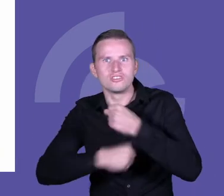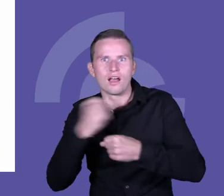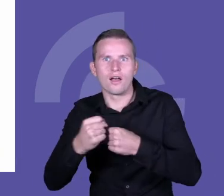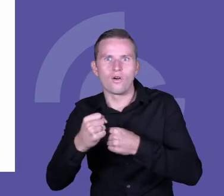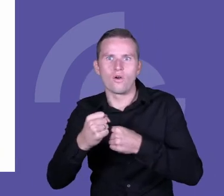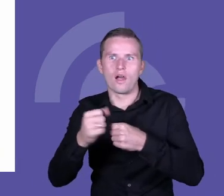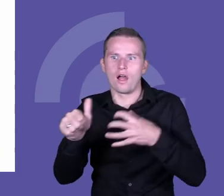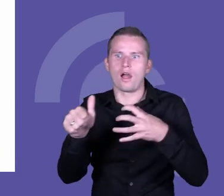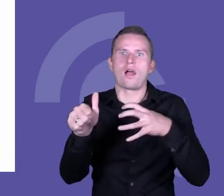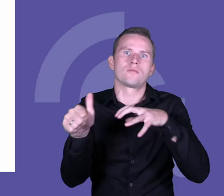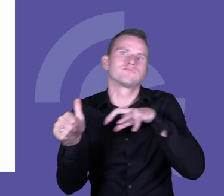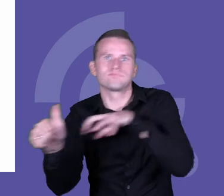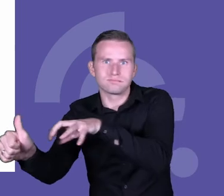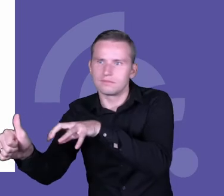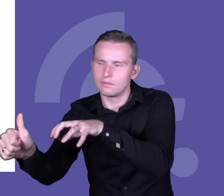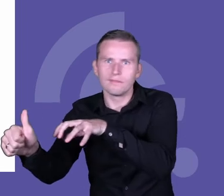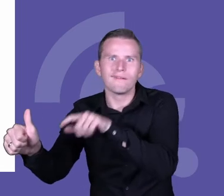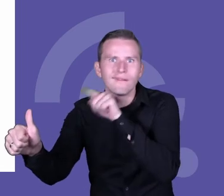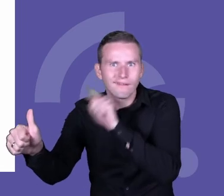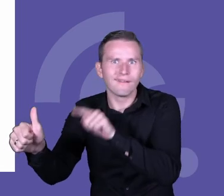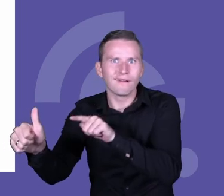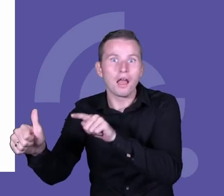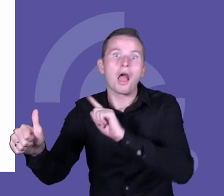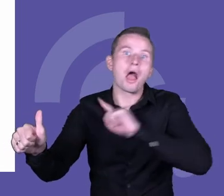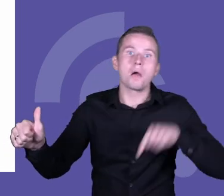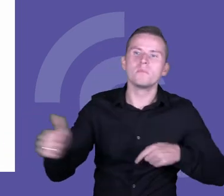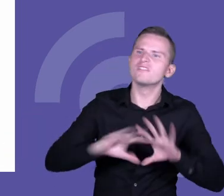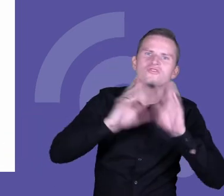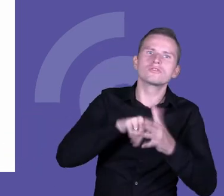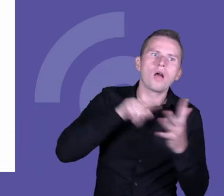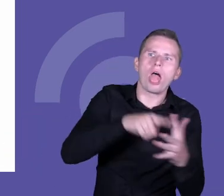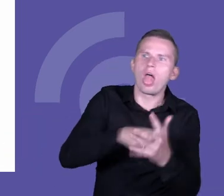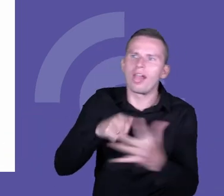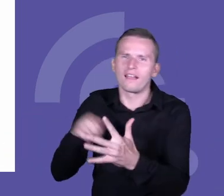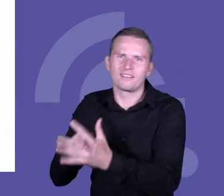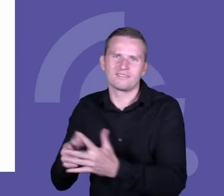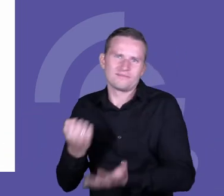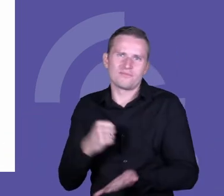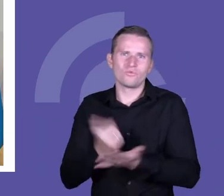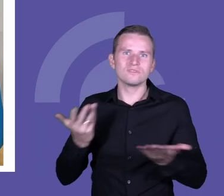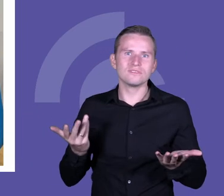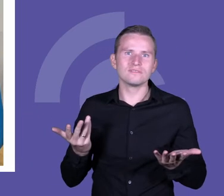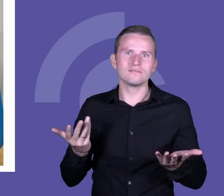wtykać, już tak powiem kolokwialnie, ale żeby być po prostu zaangażowani we wszystko. To jest szalenie, szalenie istotne.